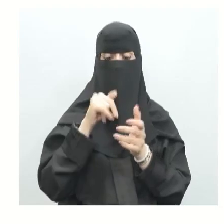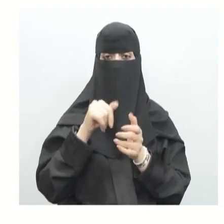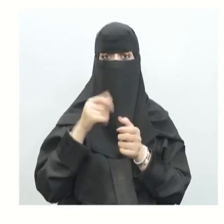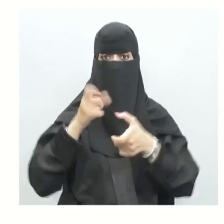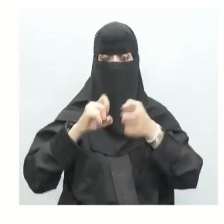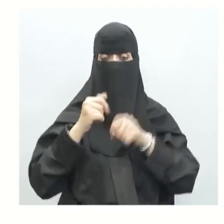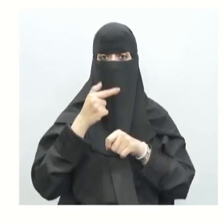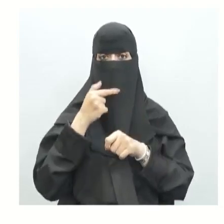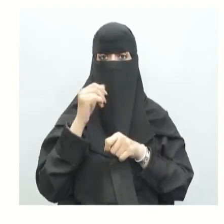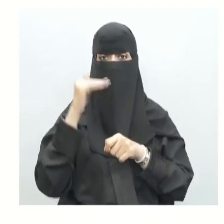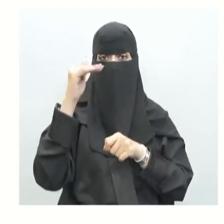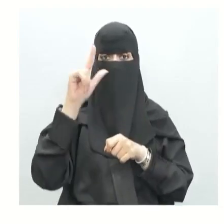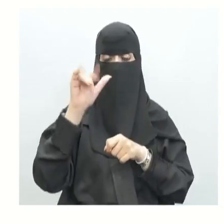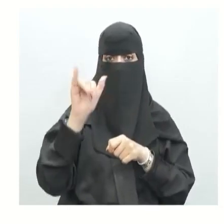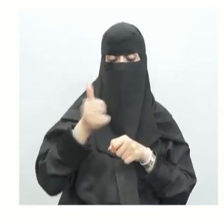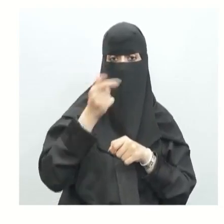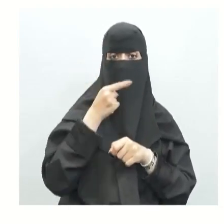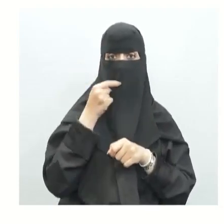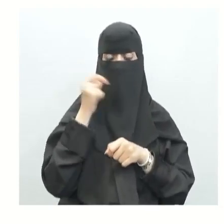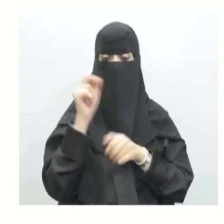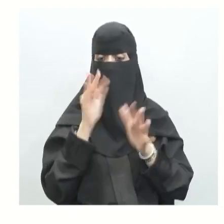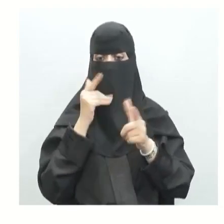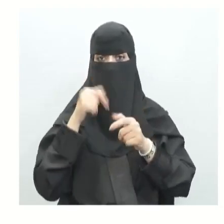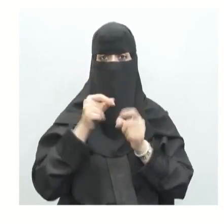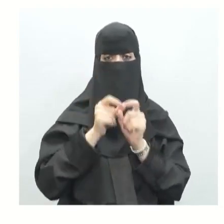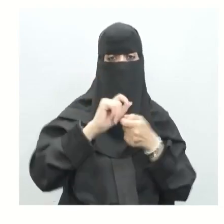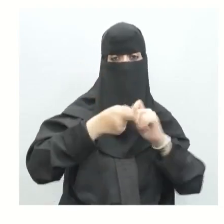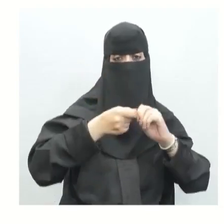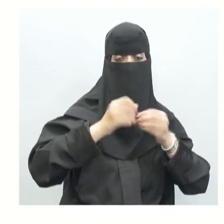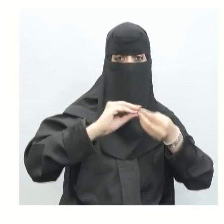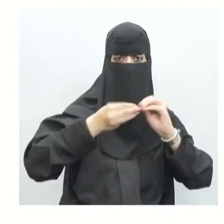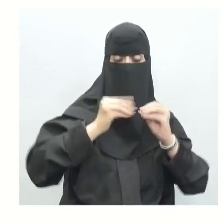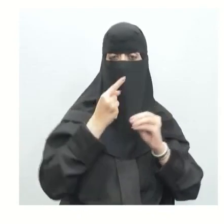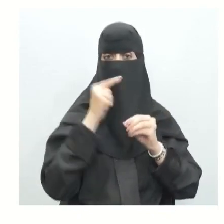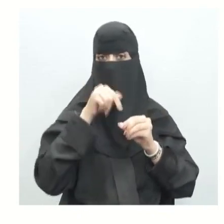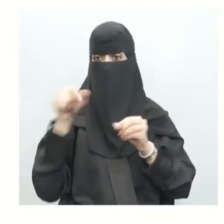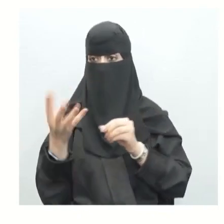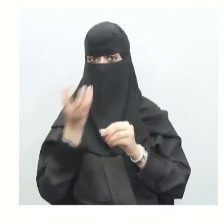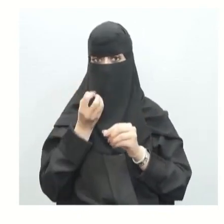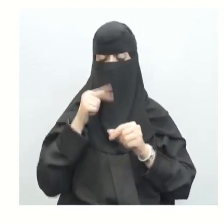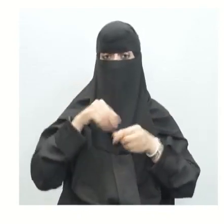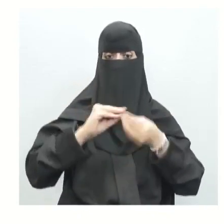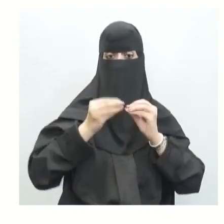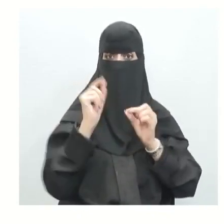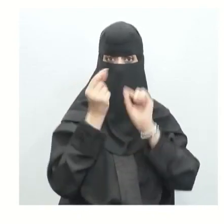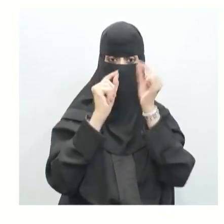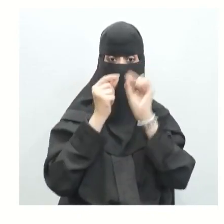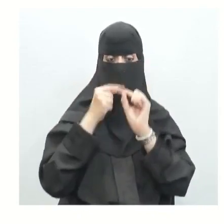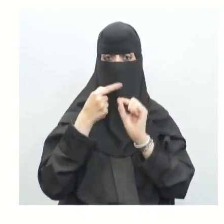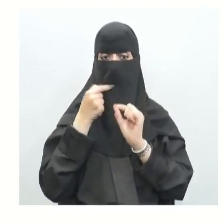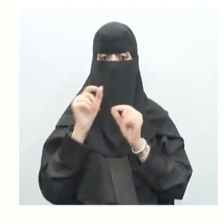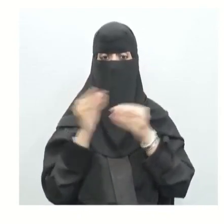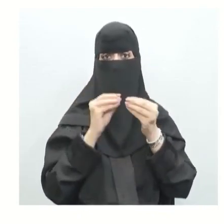الدم فالنخاع الأحمر يعمل على تكوين خلايا الدم الحمراء والبيضاء كذلك الصفايح